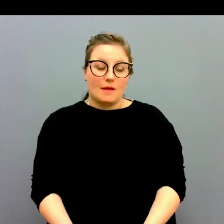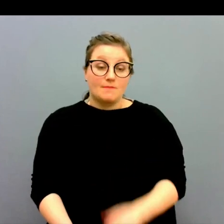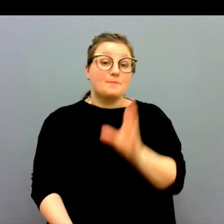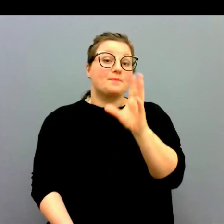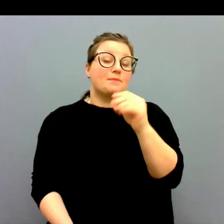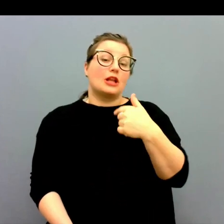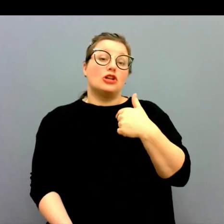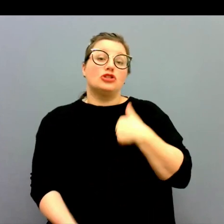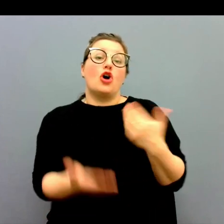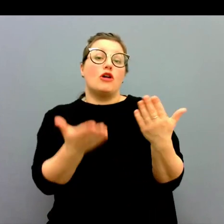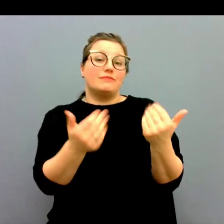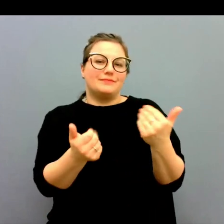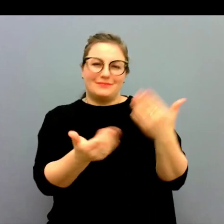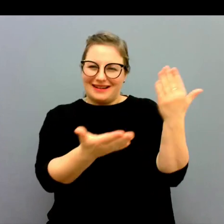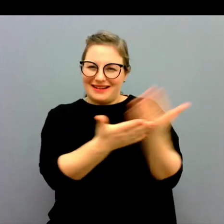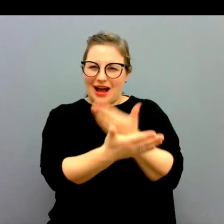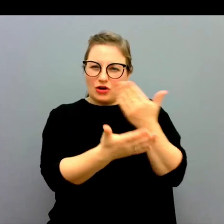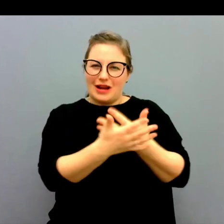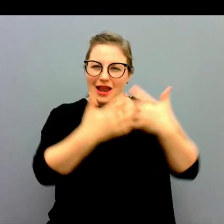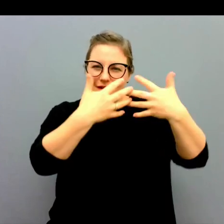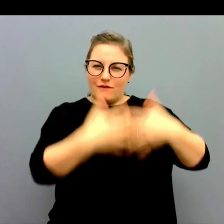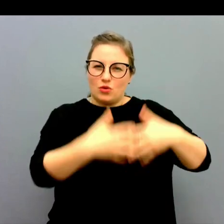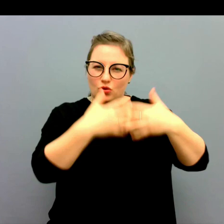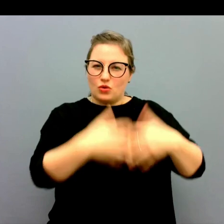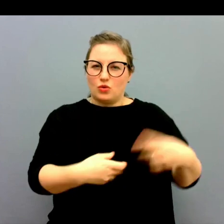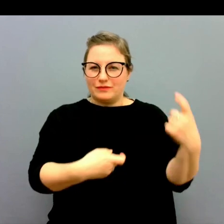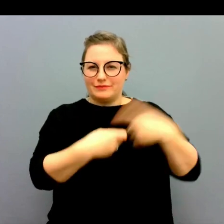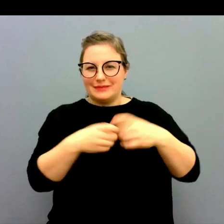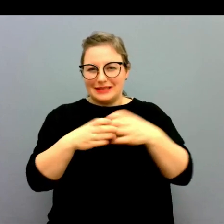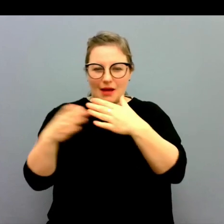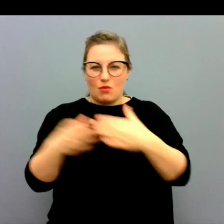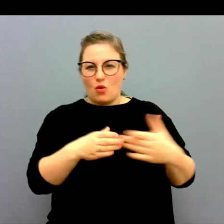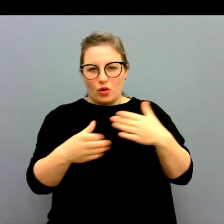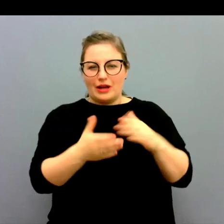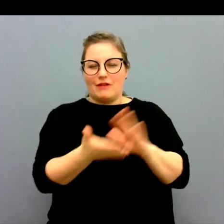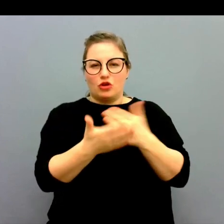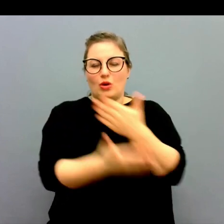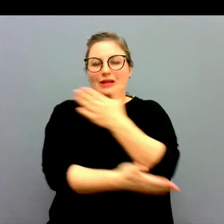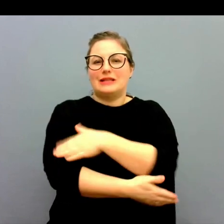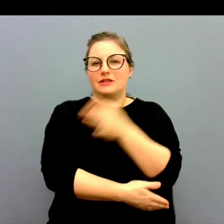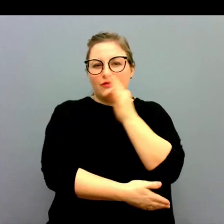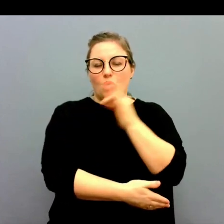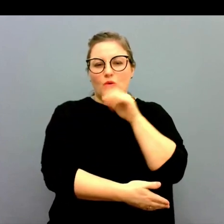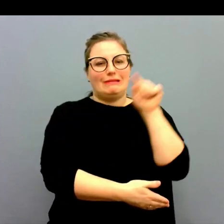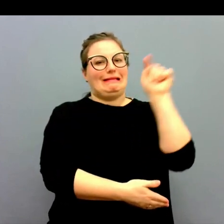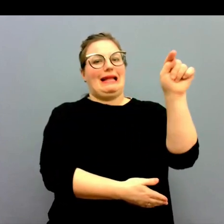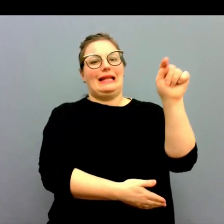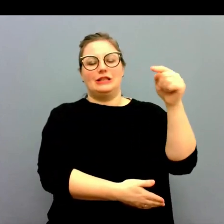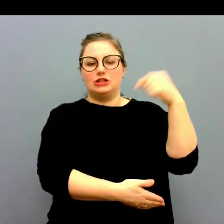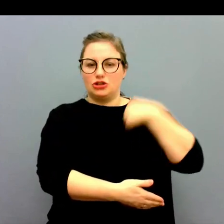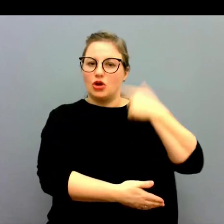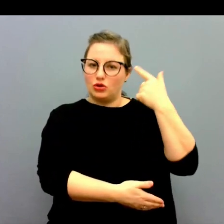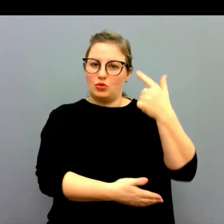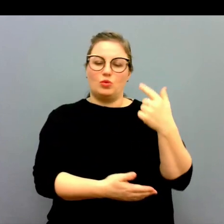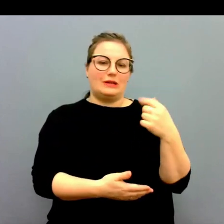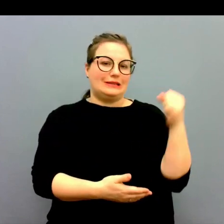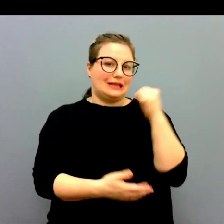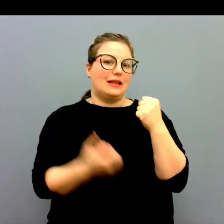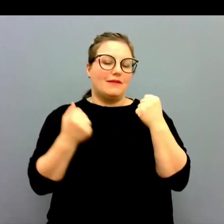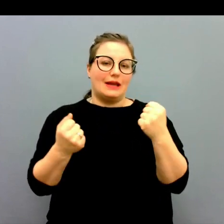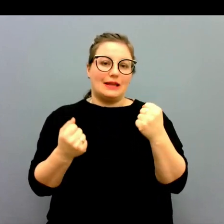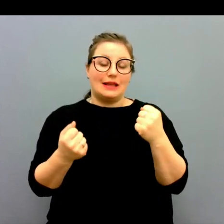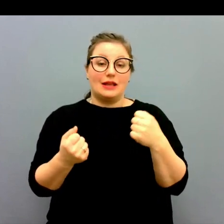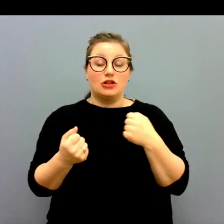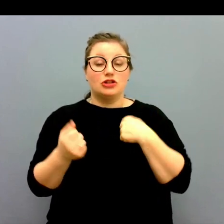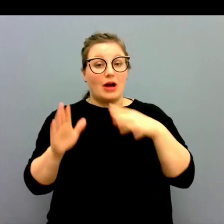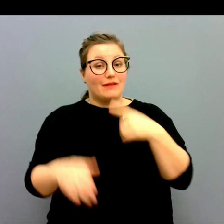Jag ser fram emot den här nationella funktionen av samordningen av tolktjänstfrågor. För den tror jag är oerhört viktig. Och